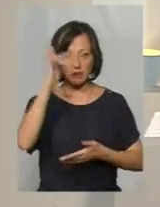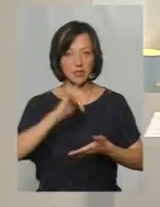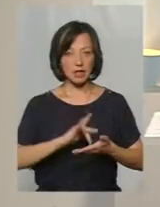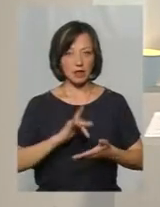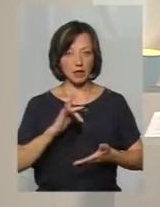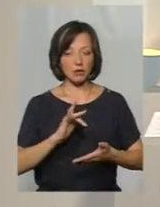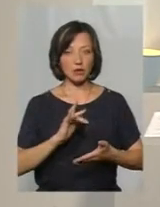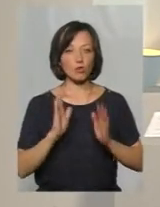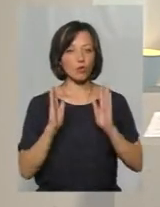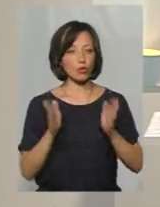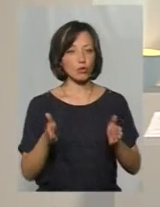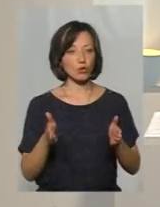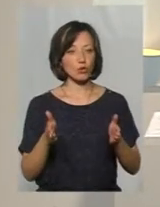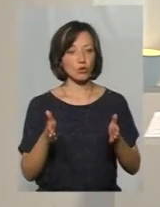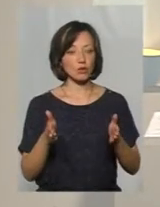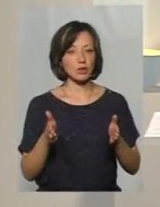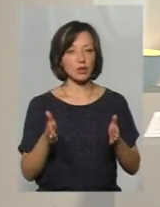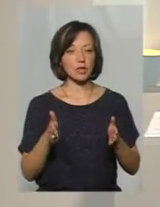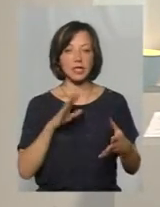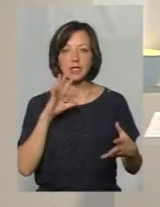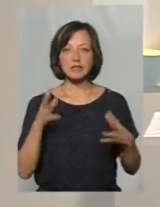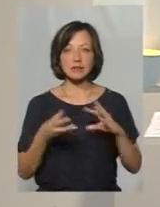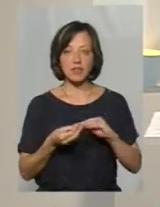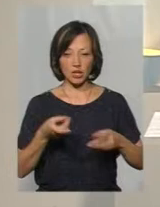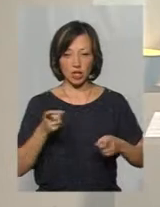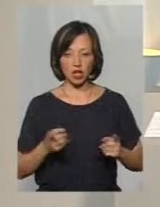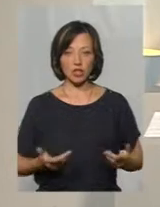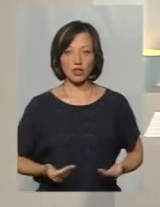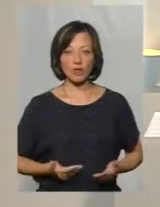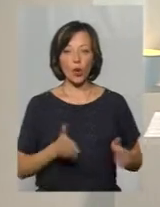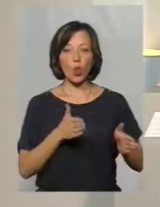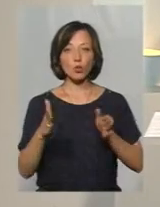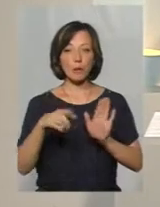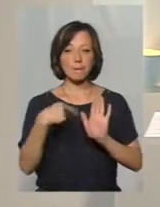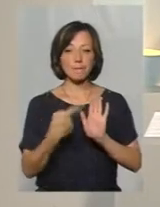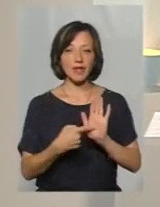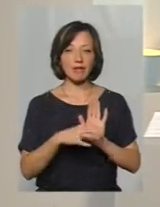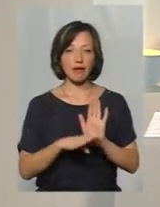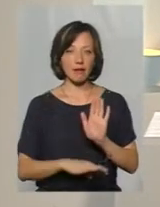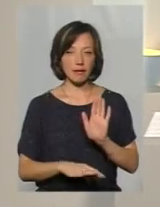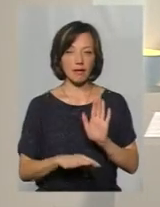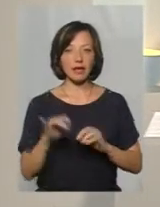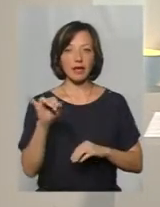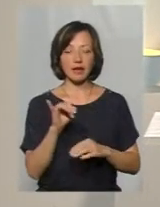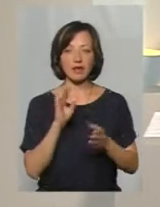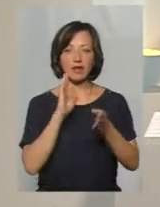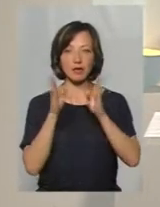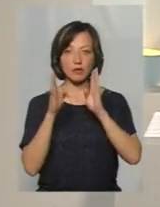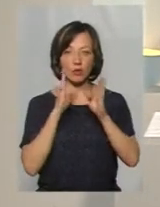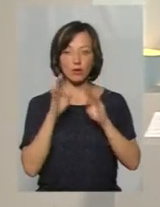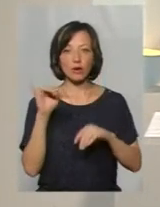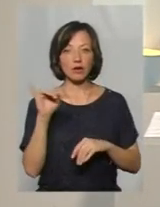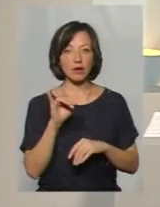Центр будуть звіти наживо. Отож, готуйтесь, задавайте свої питання і в соціальних